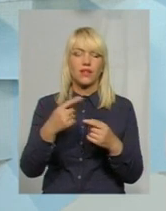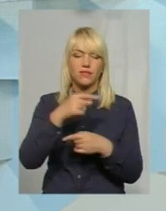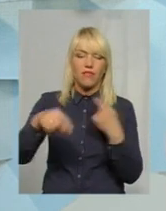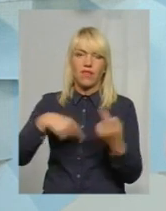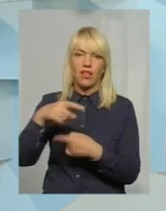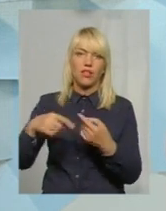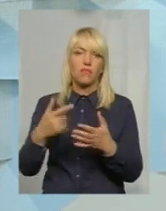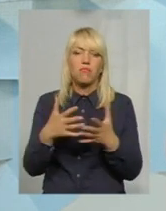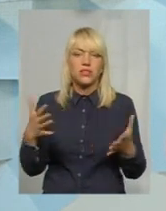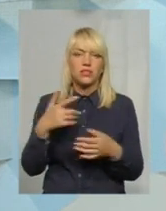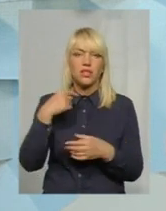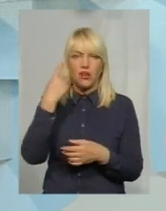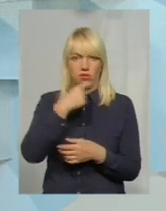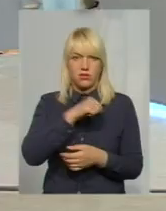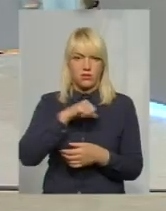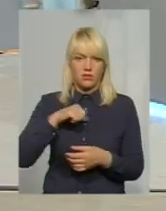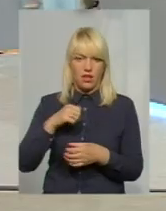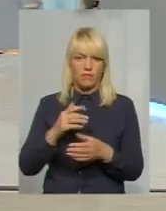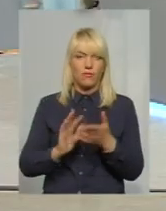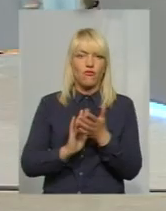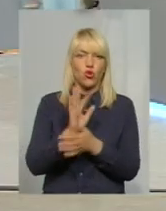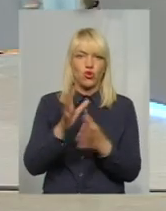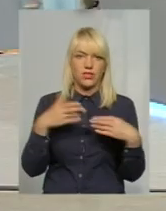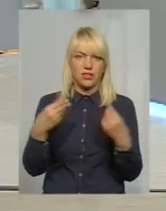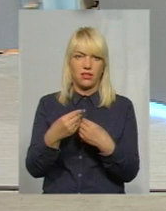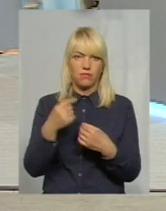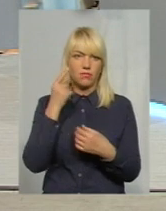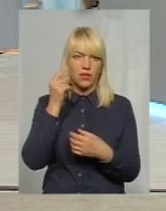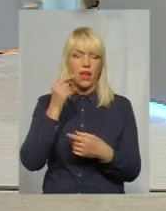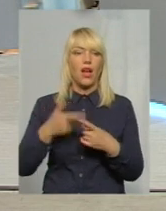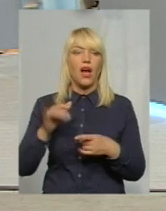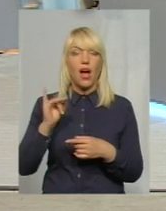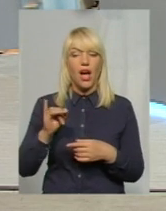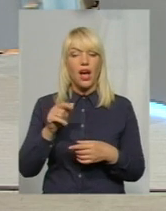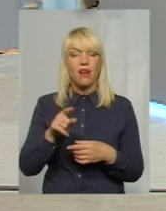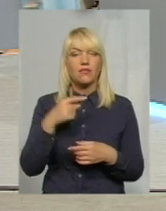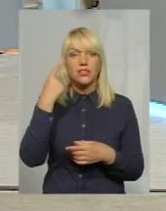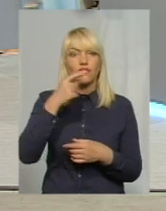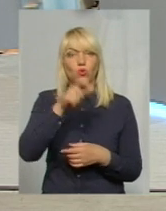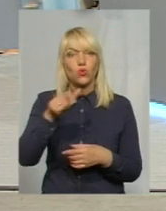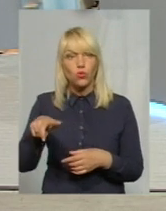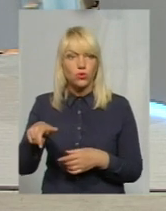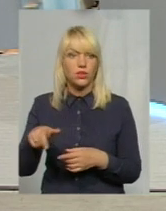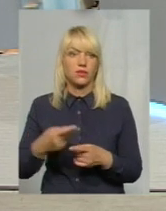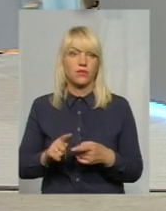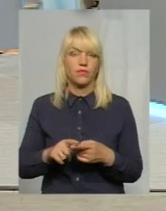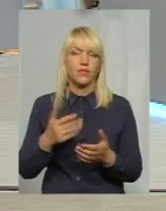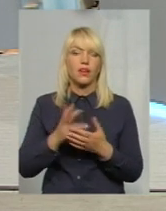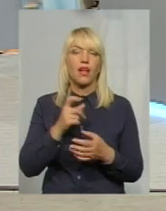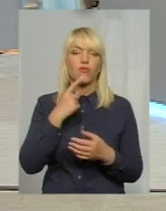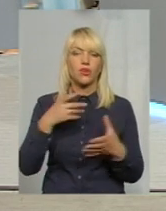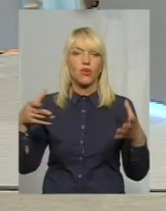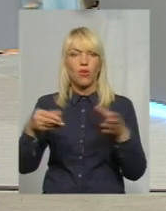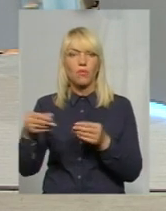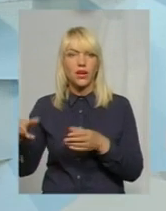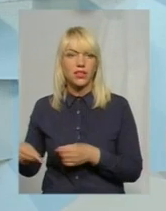індивідуали. Але тут питання, що ті індивідуали, як ми вже говорили, і за кооперативи, і асоціації,